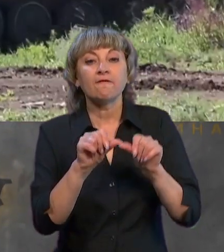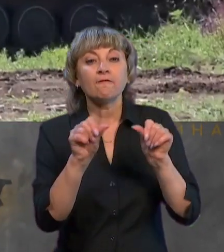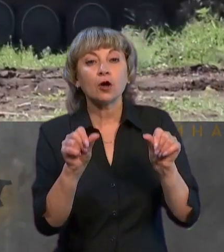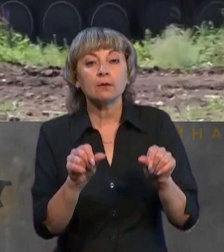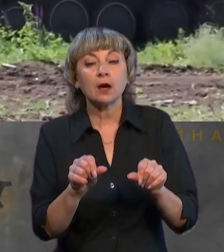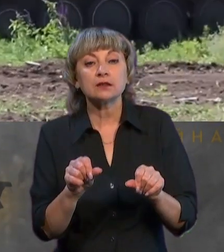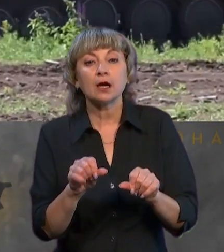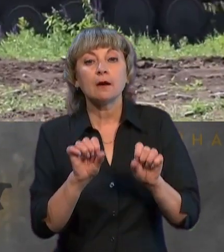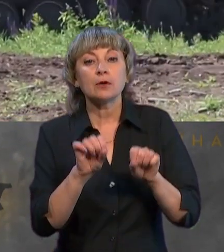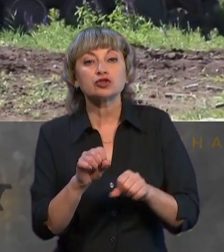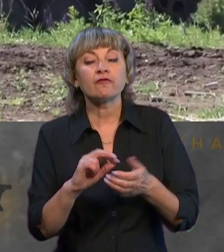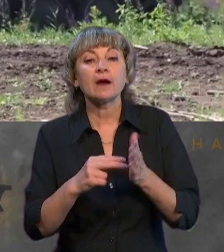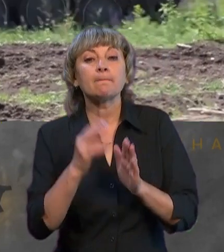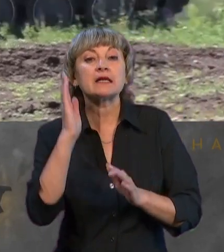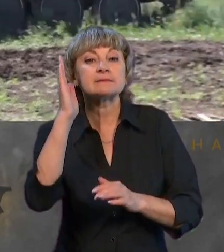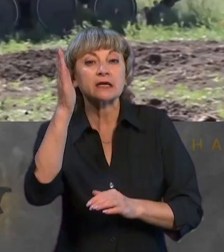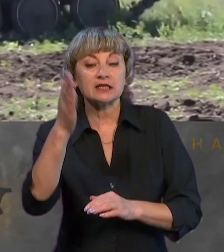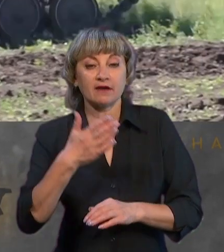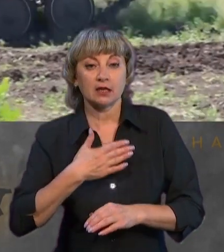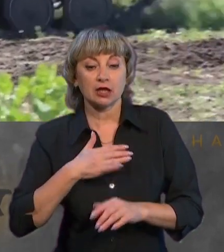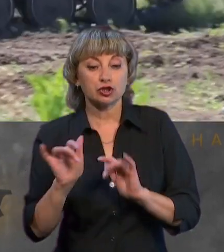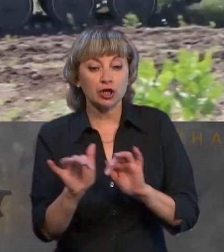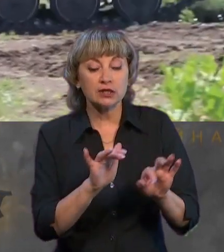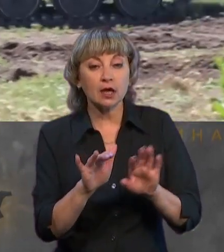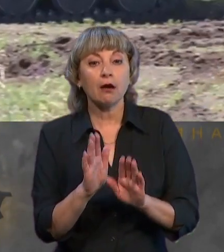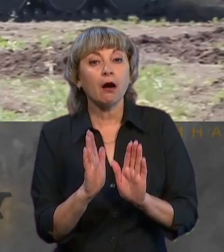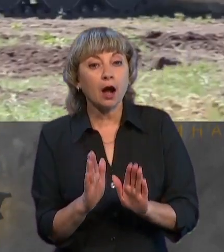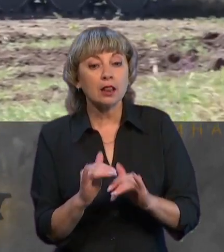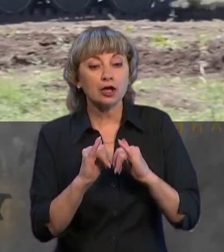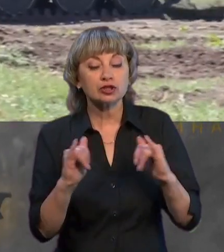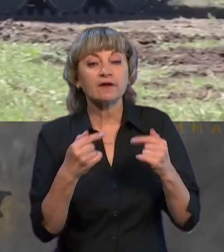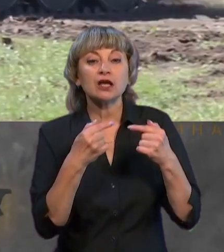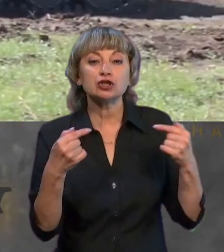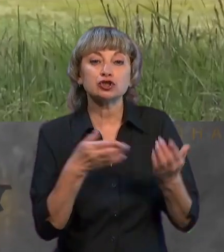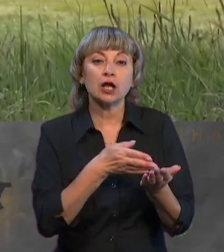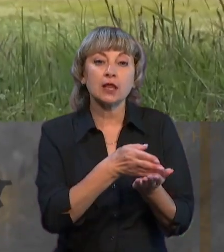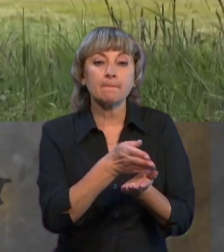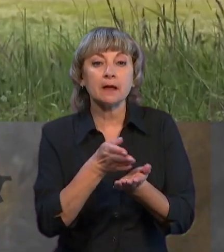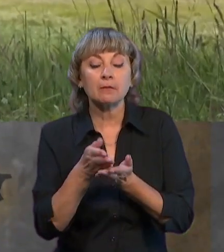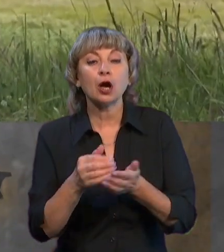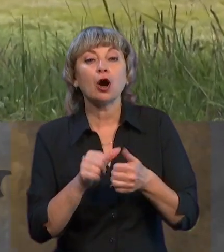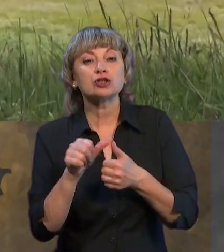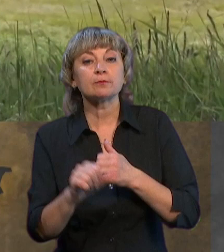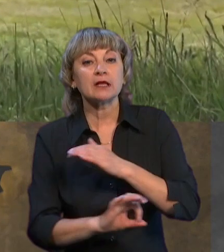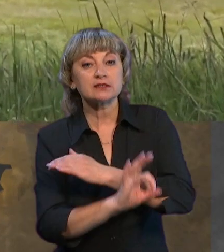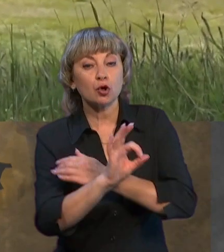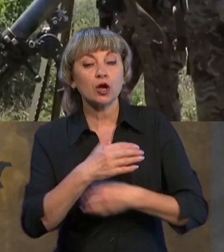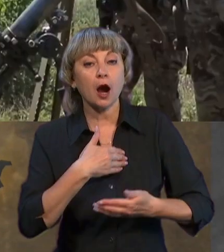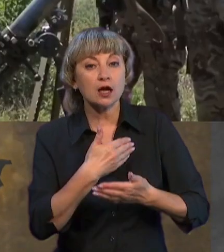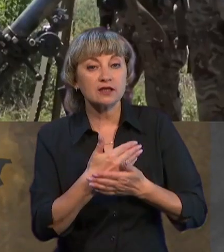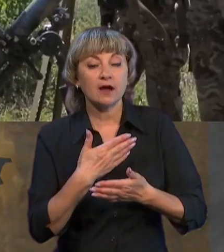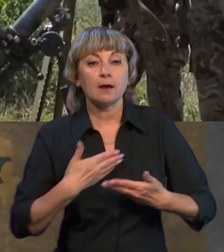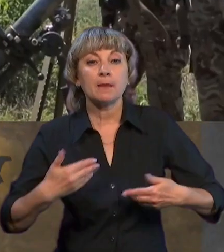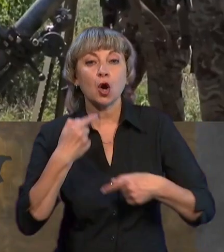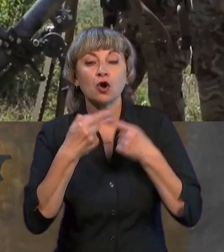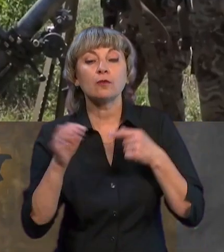можливо, перспективи наших дій. Але і розвиваються інші напрямки, особливо на Сході дуже активно. Ми говоримо і